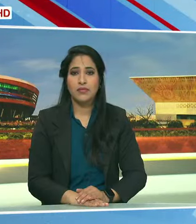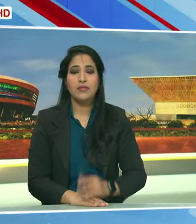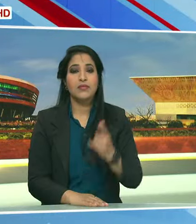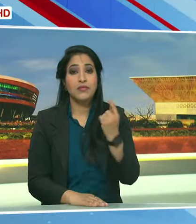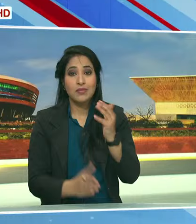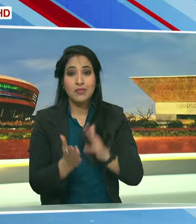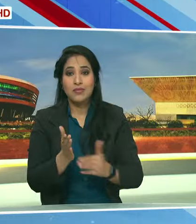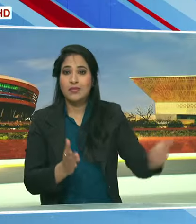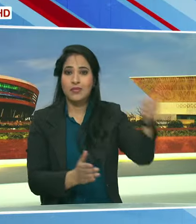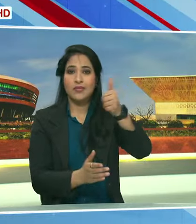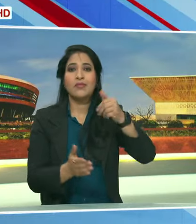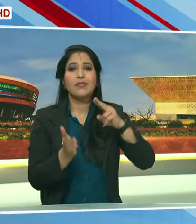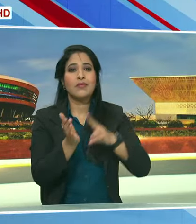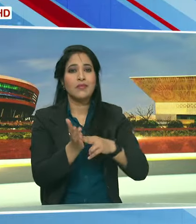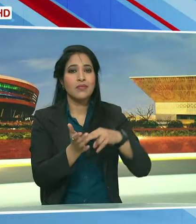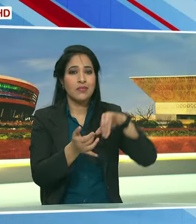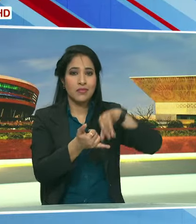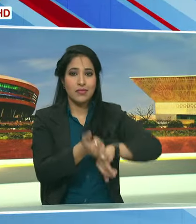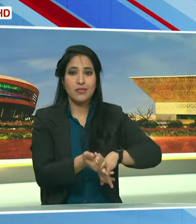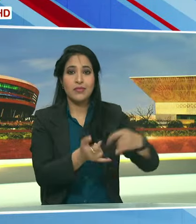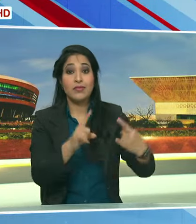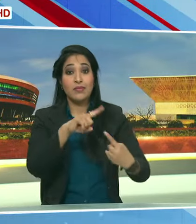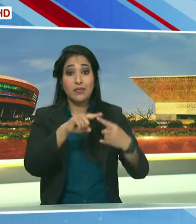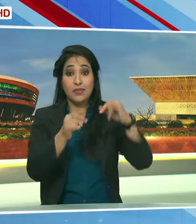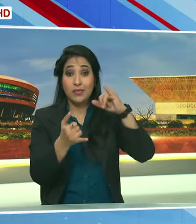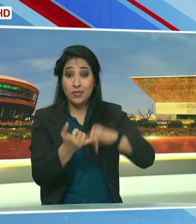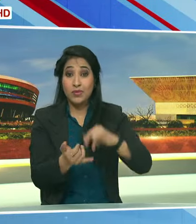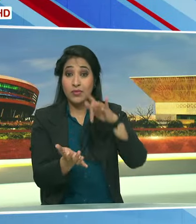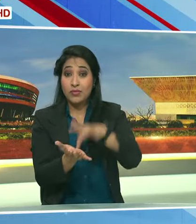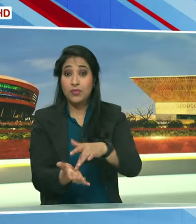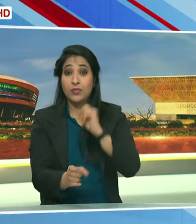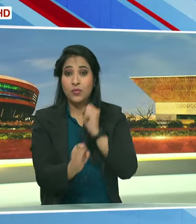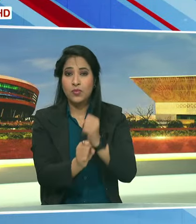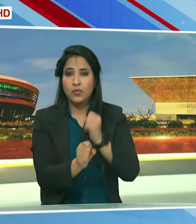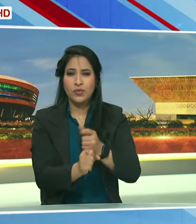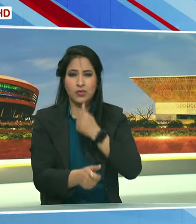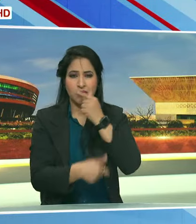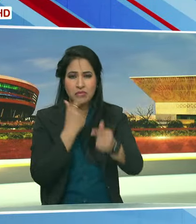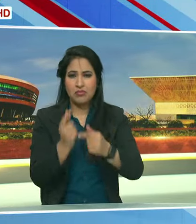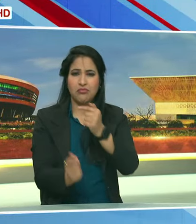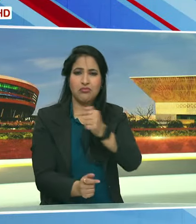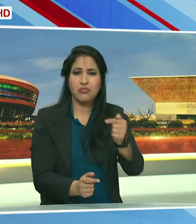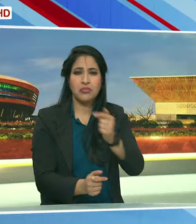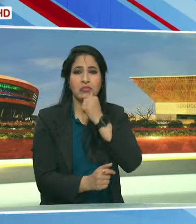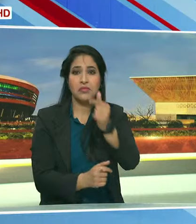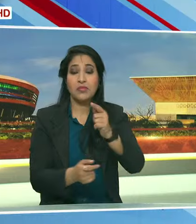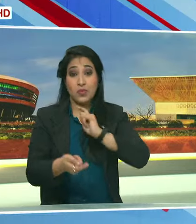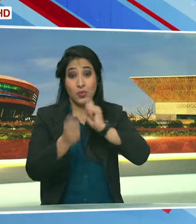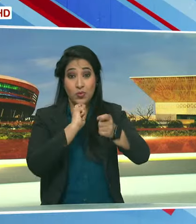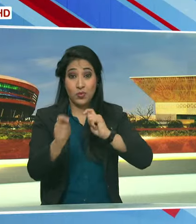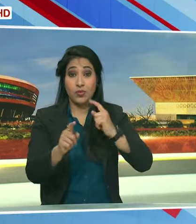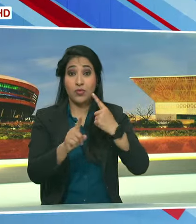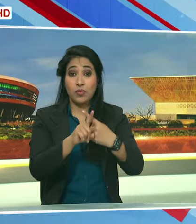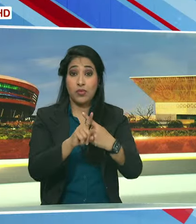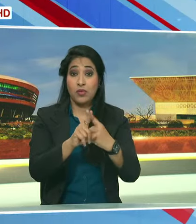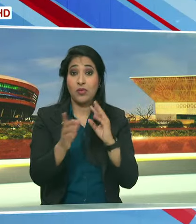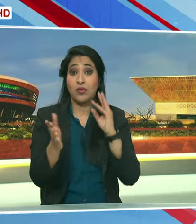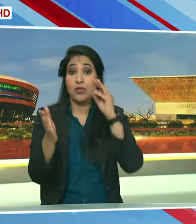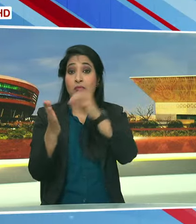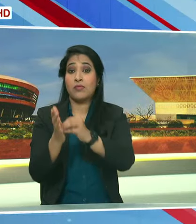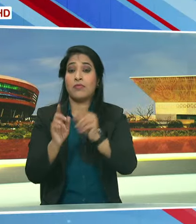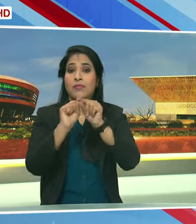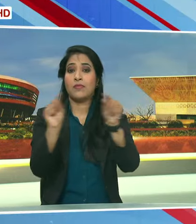वित्यमंत्री निर्मलासी तरमन ने तमिलनाडू सरकार की आलोचना करते हुए अपने सूशल मीडिया प्लाटफॉरम